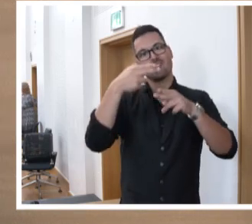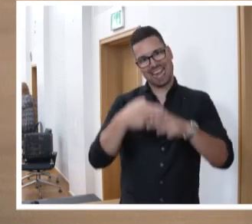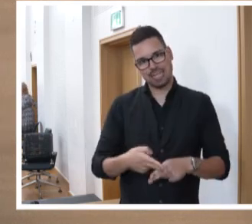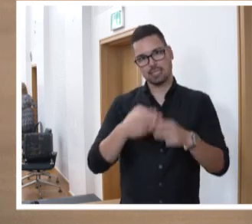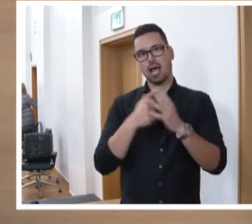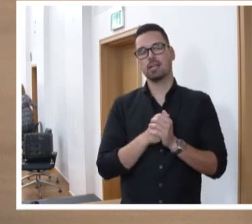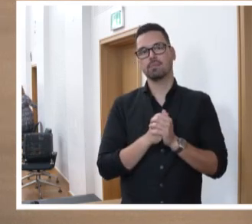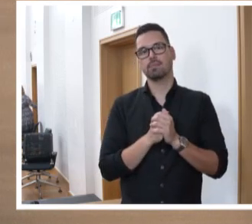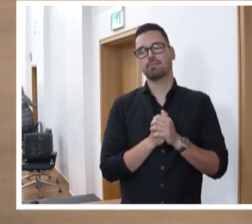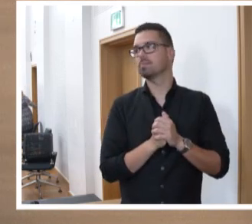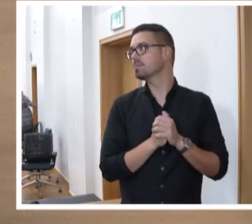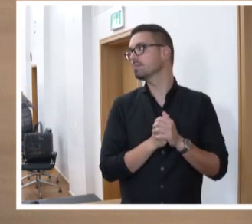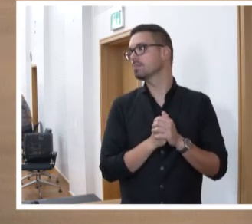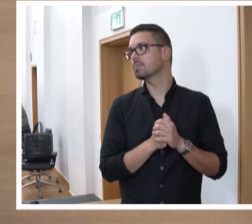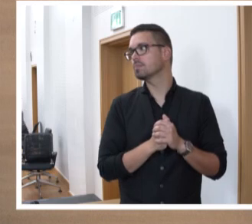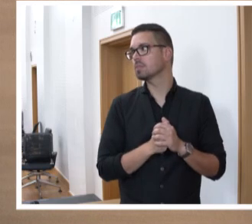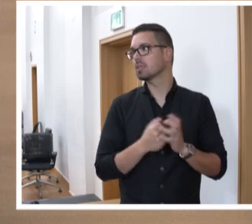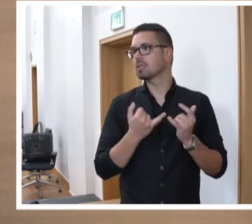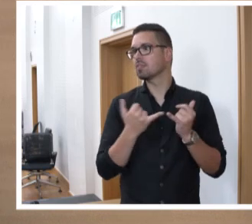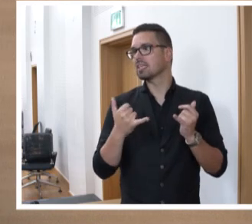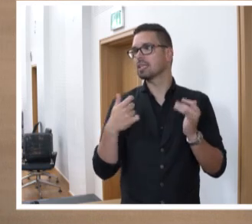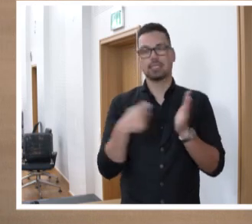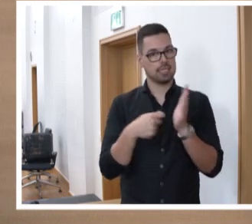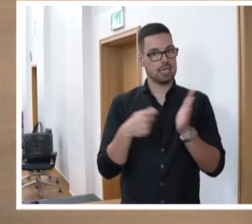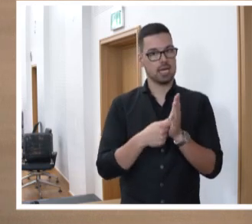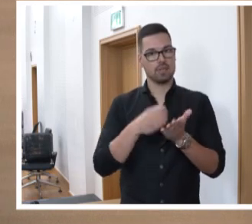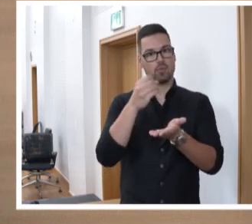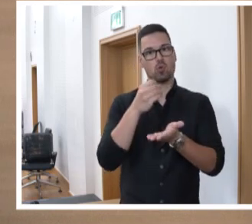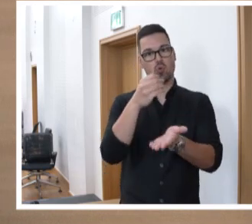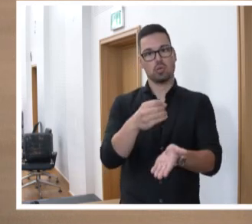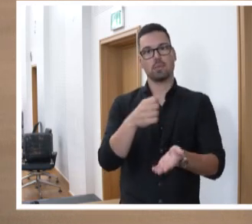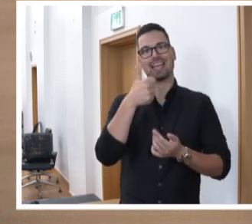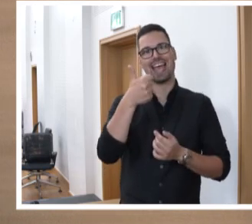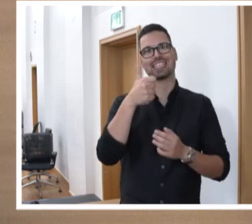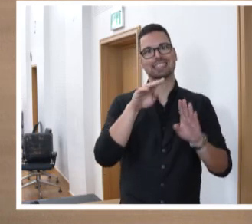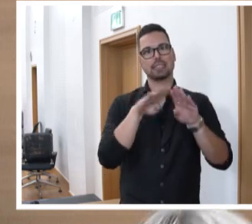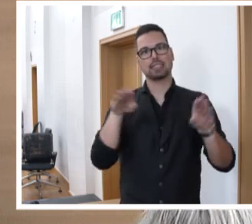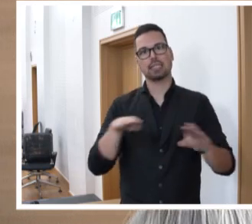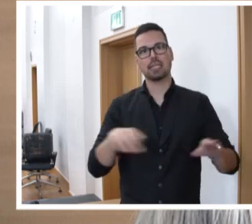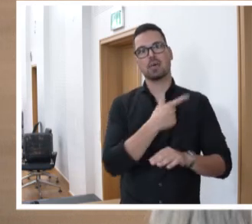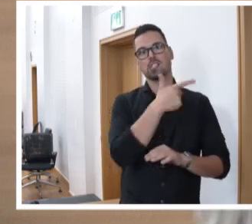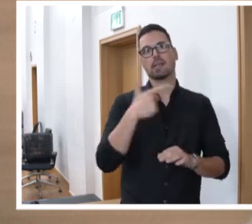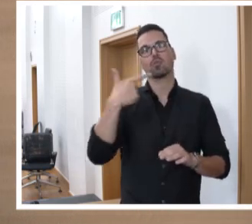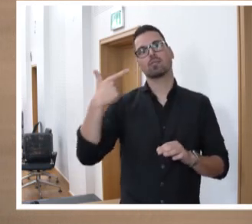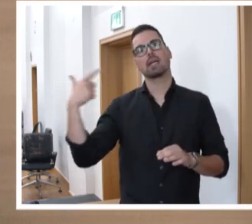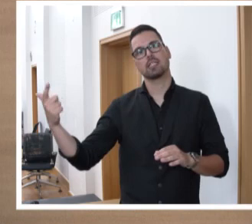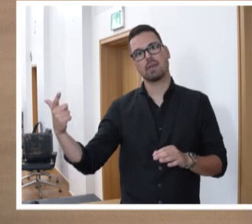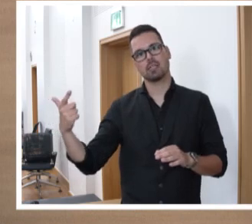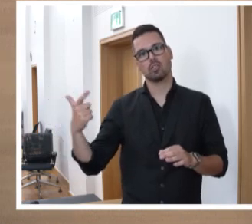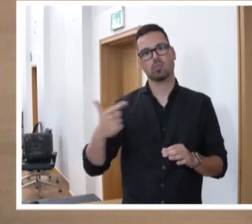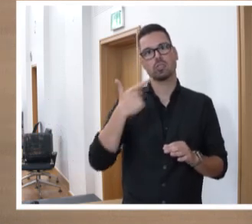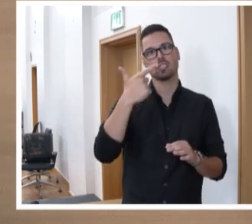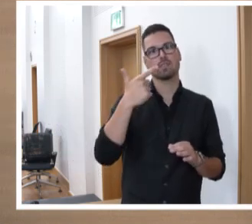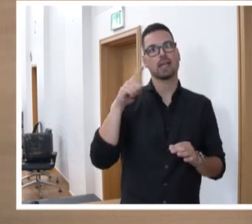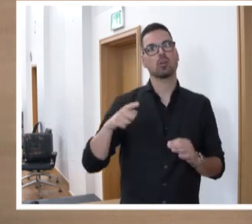Pensionäre werden ebenso wie die Tariflöhne linear ab dem 1. Dezember 2022 um 2